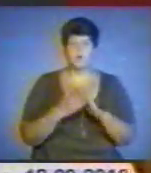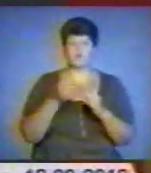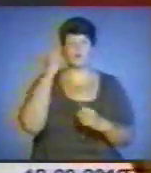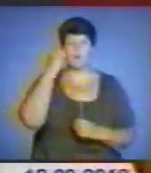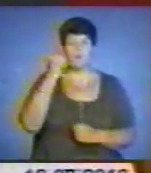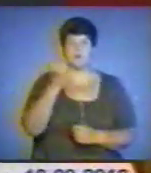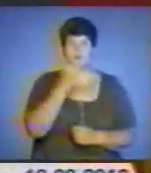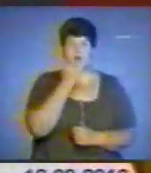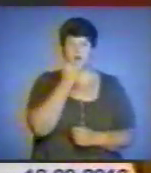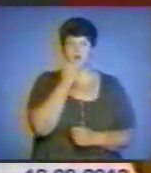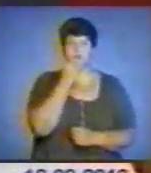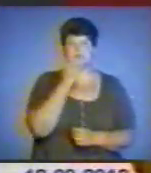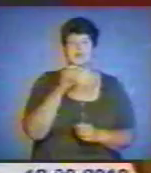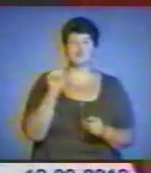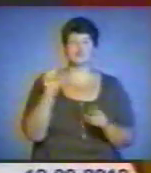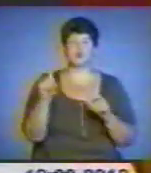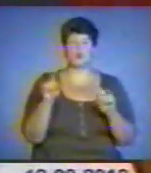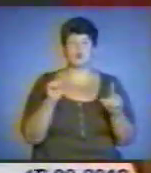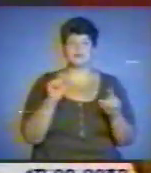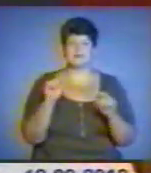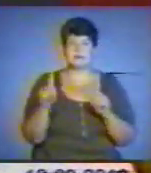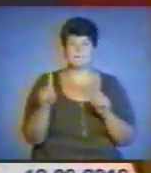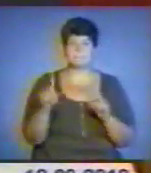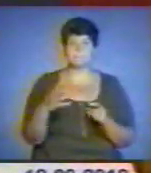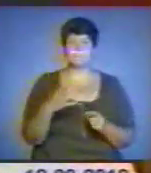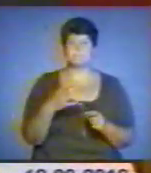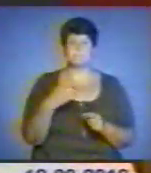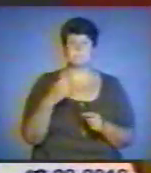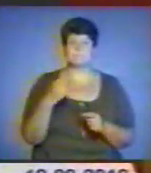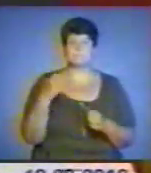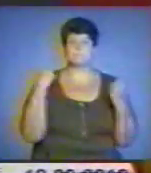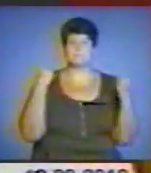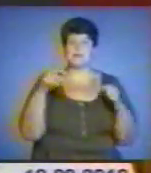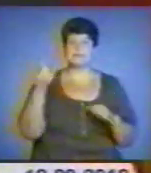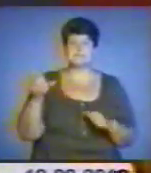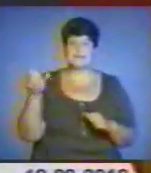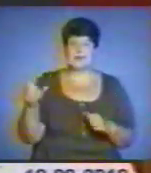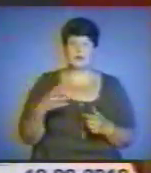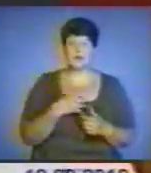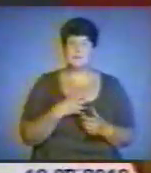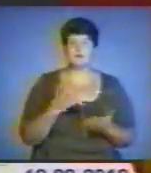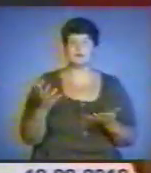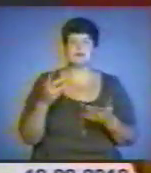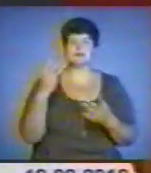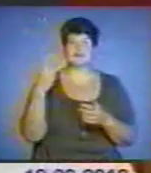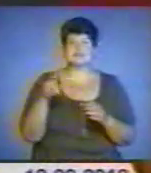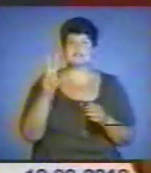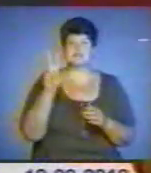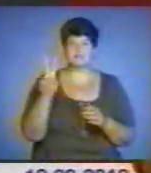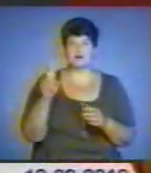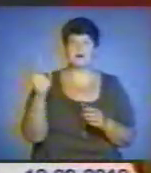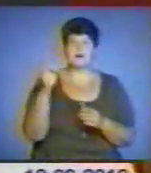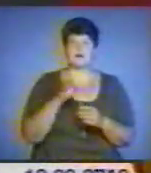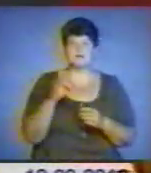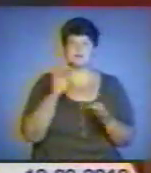золотим призерам, завдяки яким 32 рази звучав